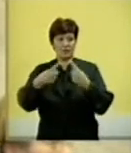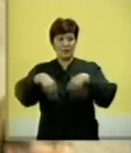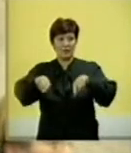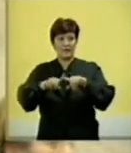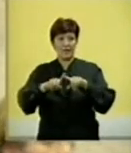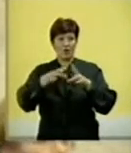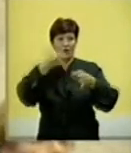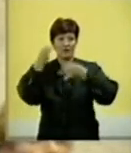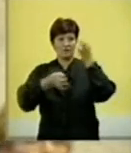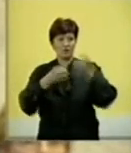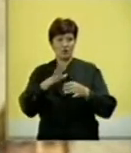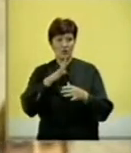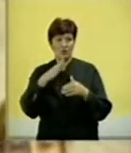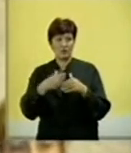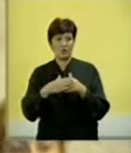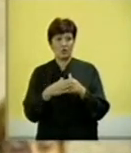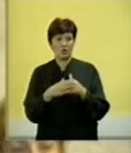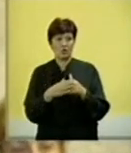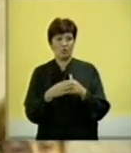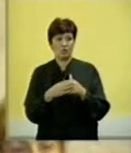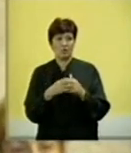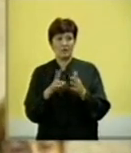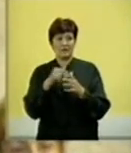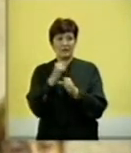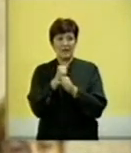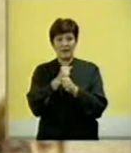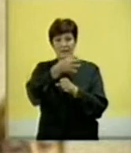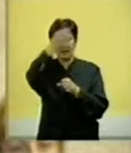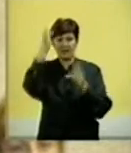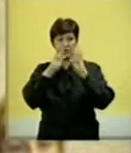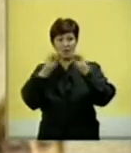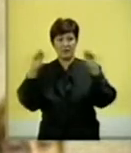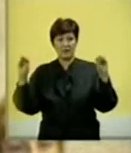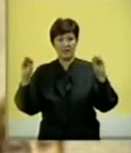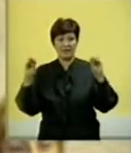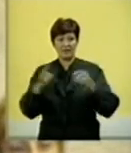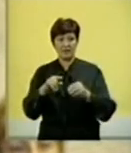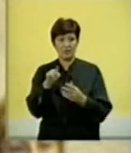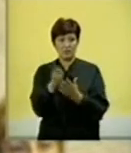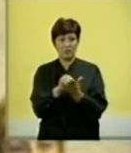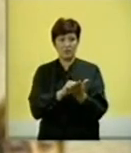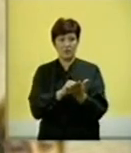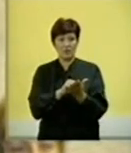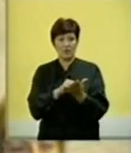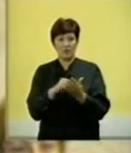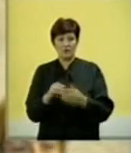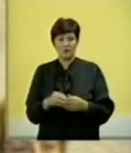izveštaja koji se odnosi na rad nacionalnih saveta, to je činjenicu da